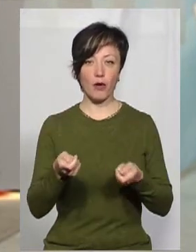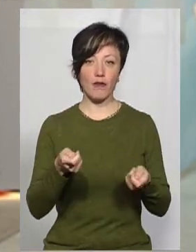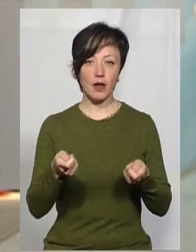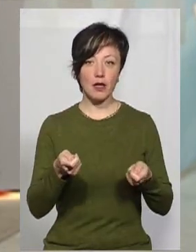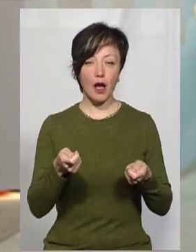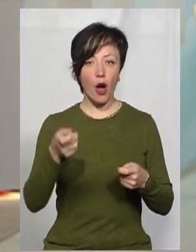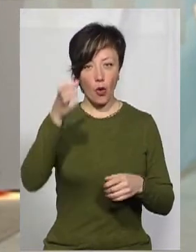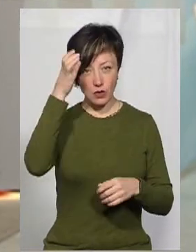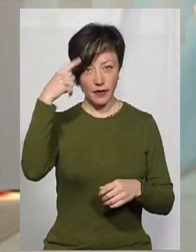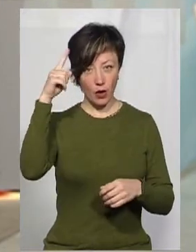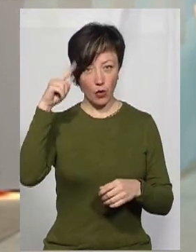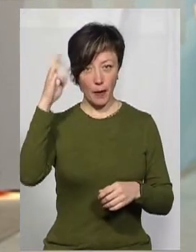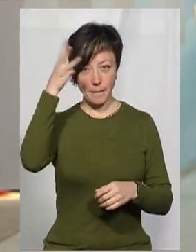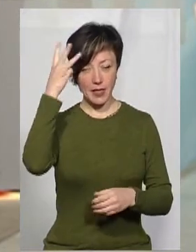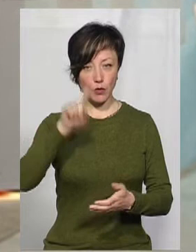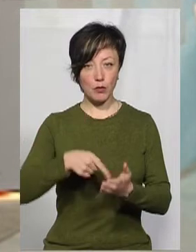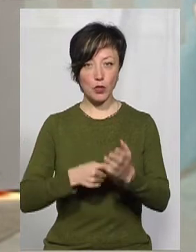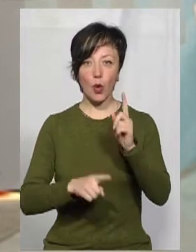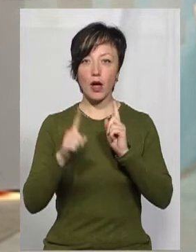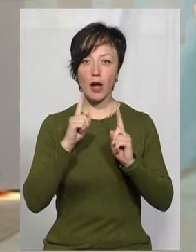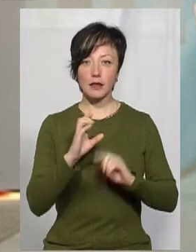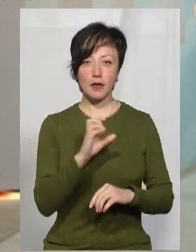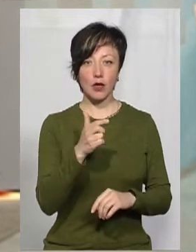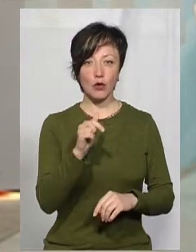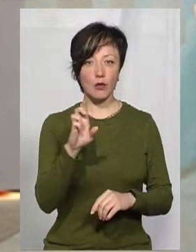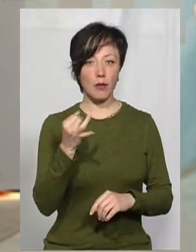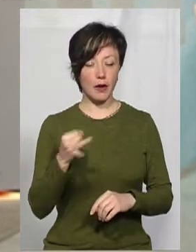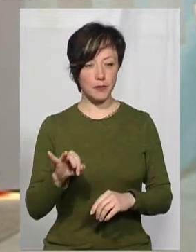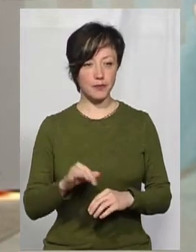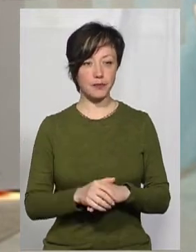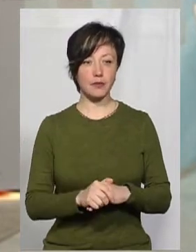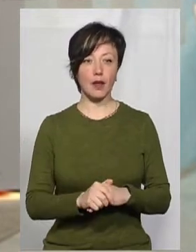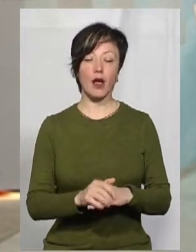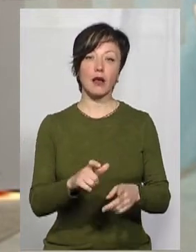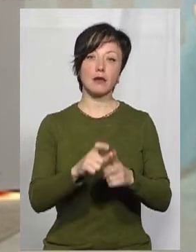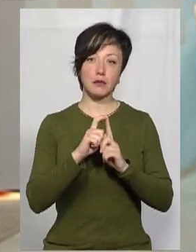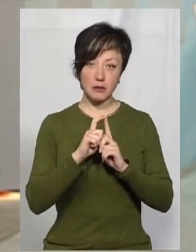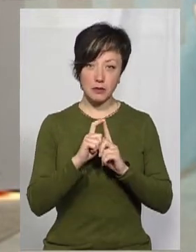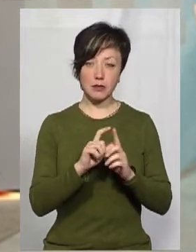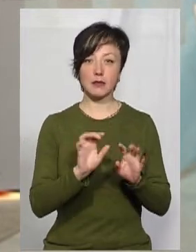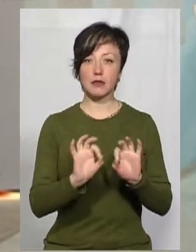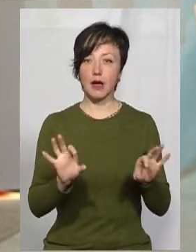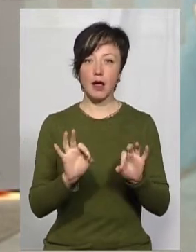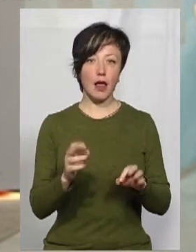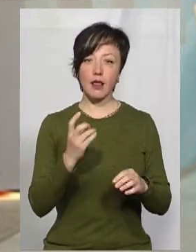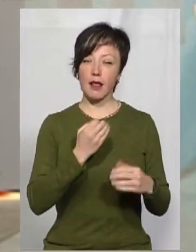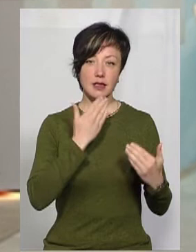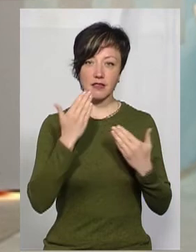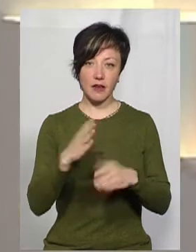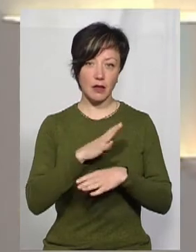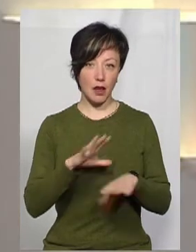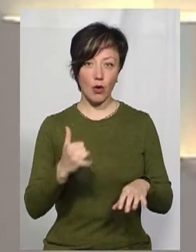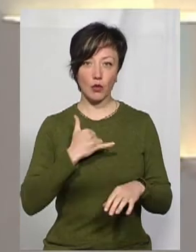управління освіти та науки Хмельницької міської ради Світлани Губай, на що отримала відповідь, цитую, не звертались,